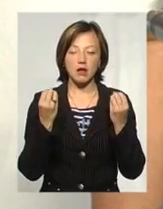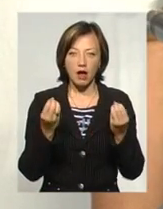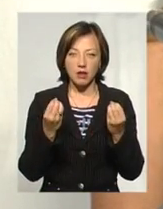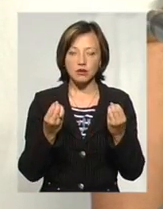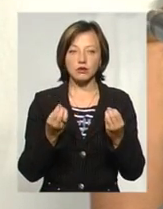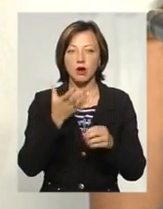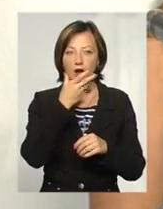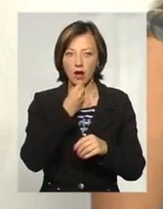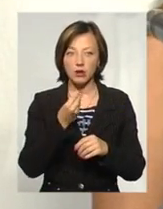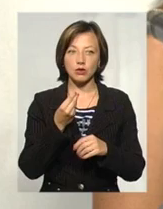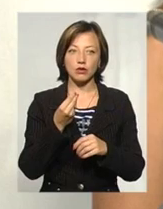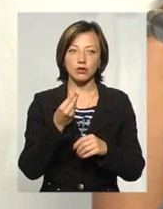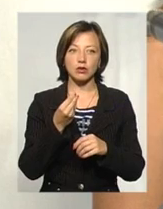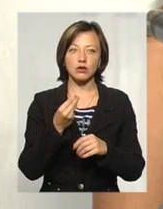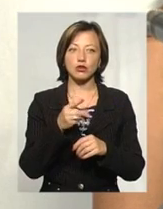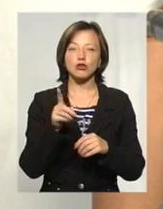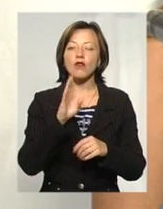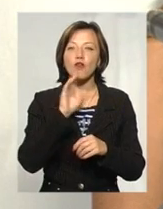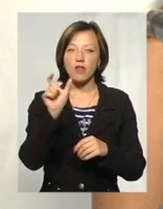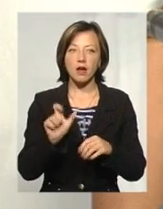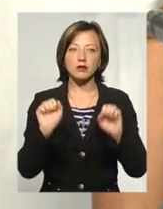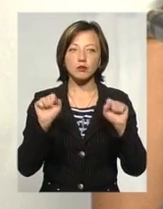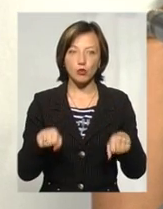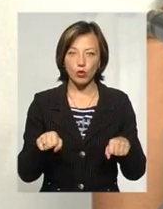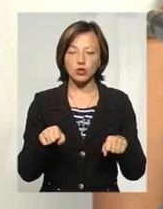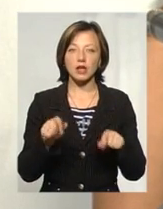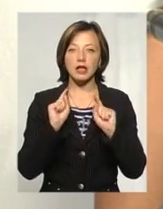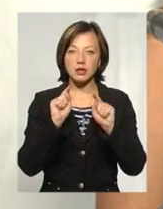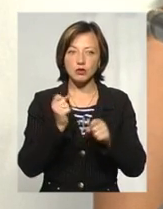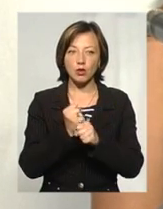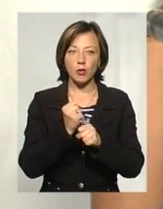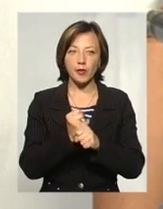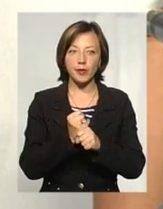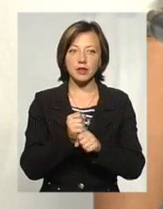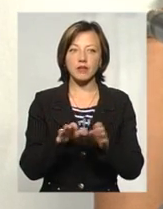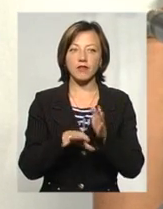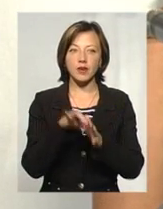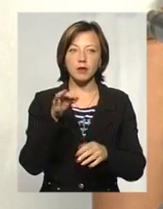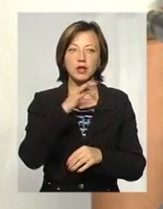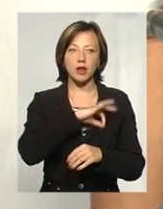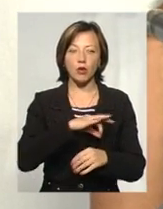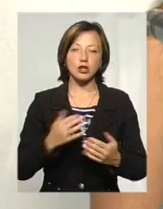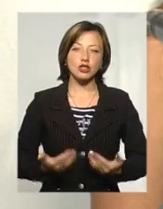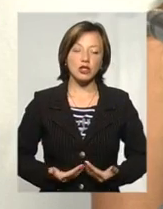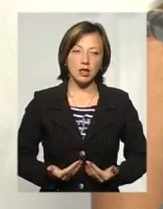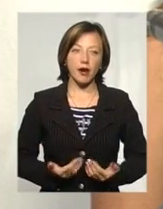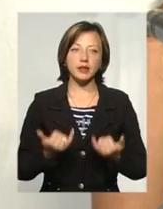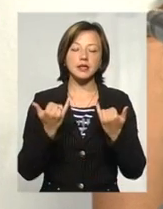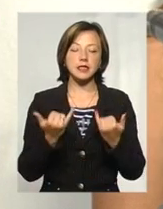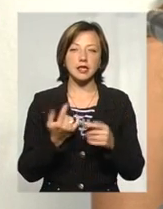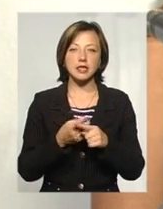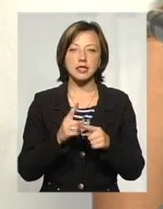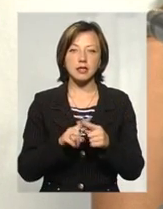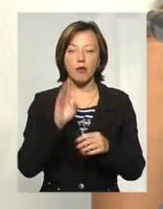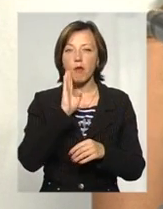що це гарно, що вона зможе націлити її все-таки зробити вибір на користь життя. Зараз ці